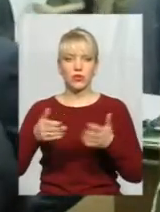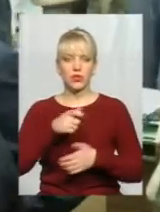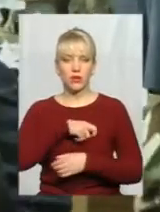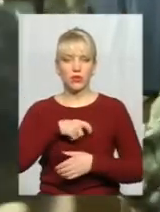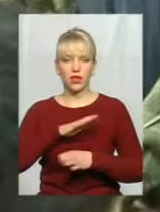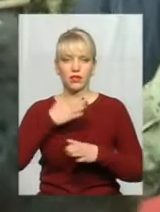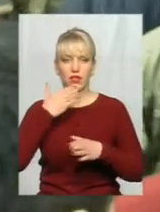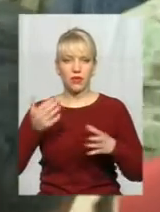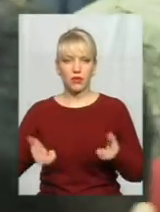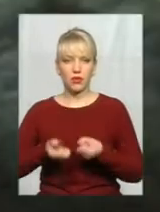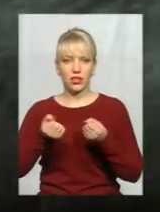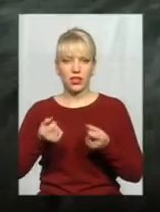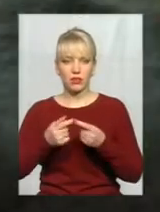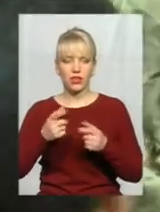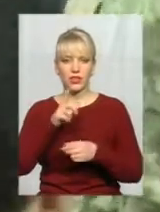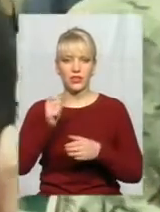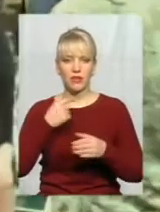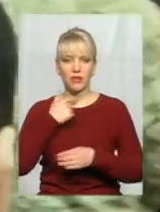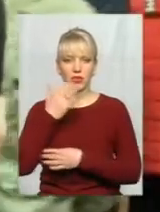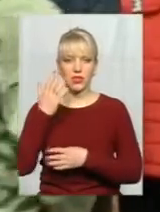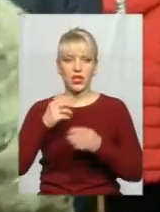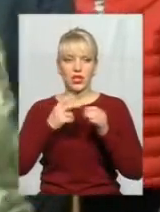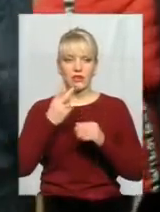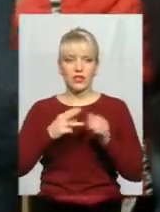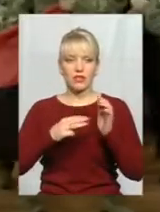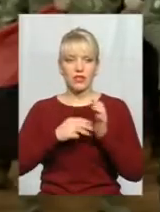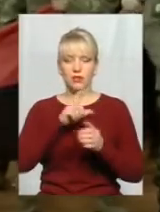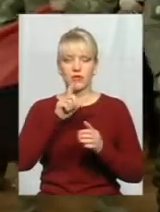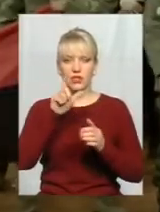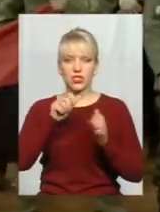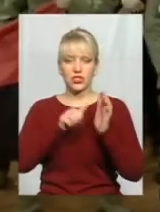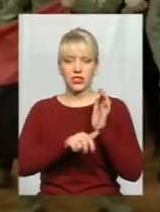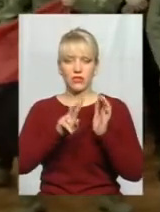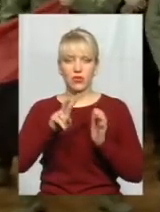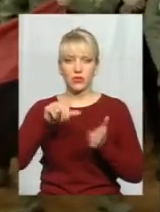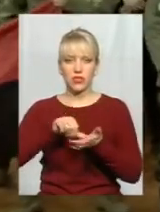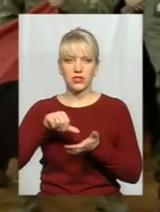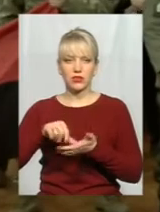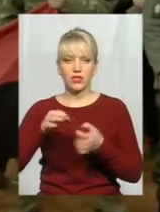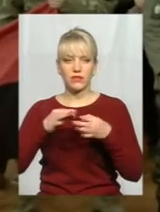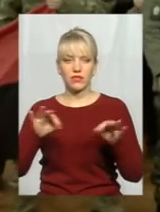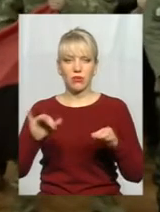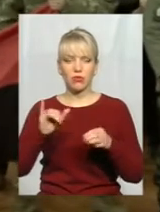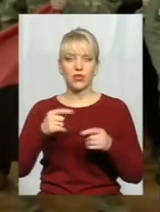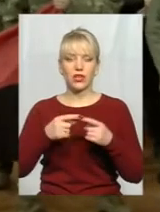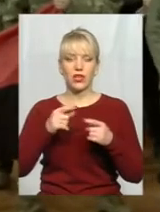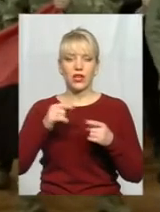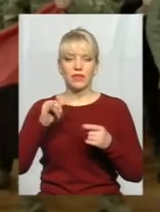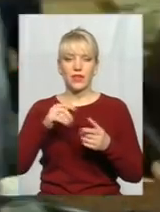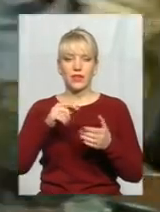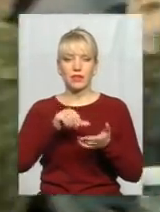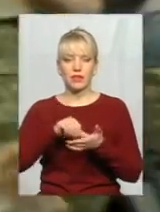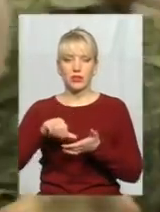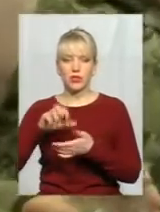підтримав. Запроголосували 28 обранців із 62 присутніх. Після чого фракція «Свободи» разом із присутніми в сесійній залі бійцями